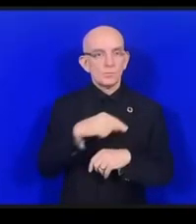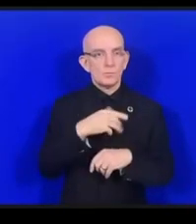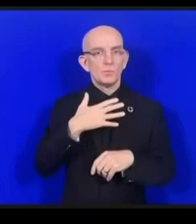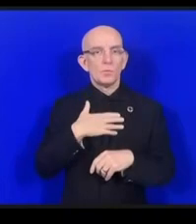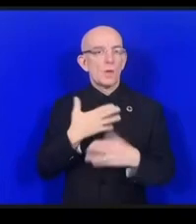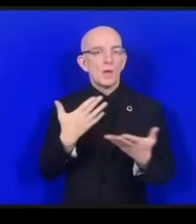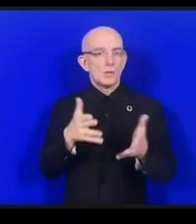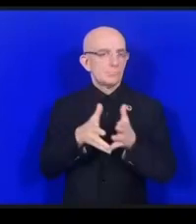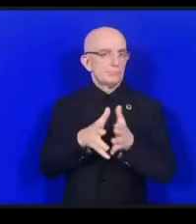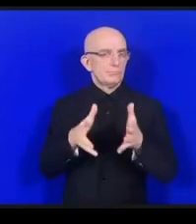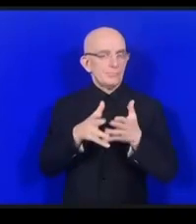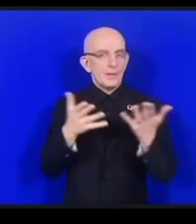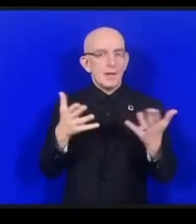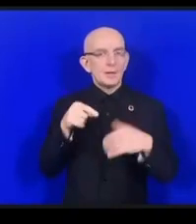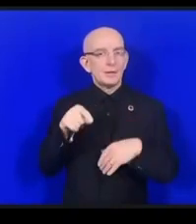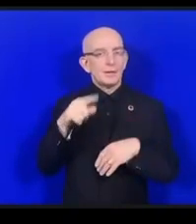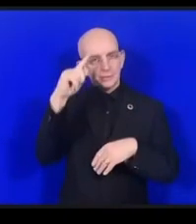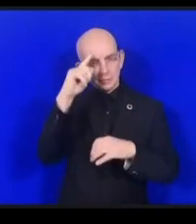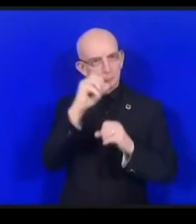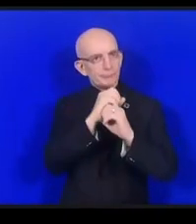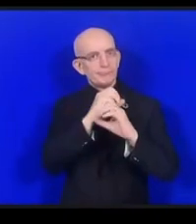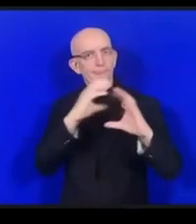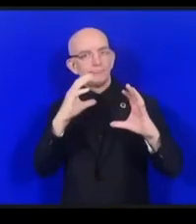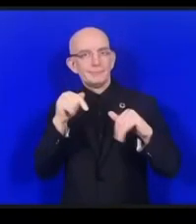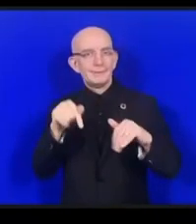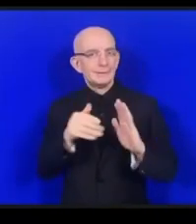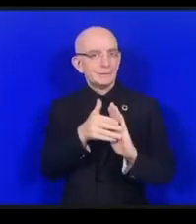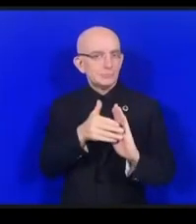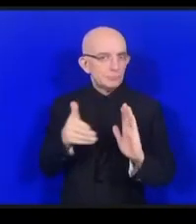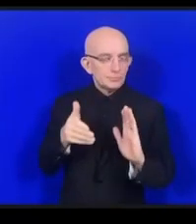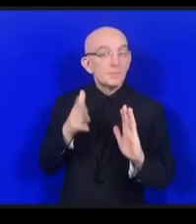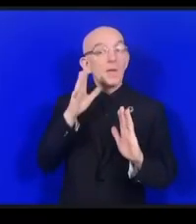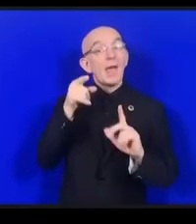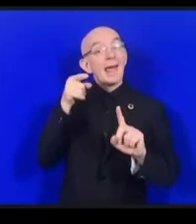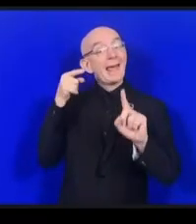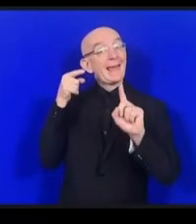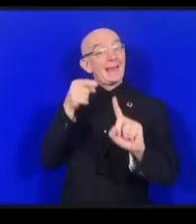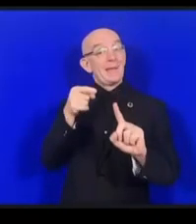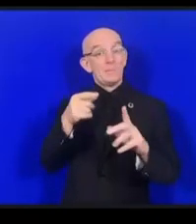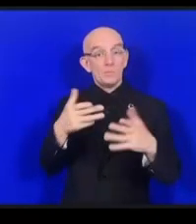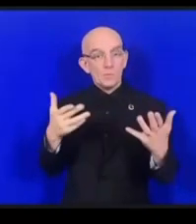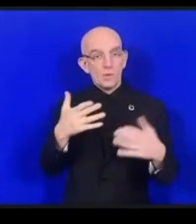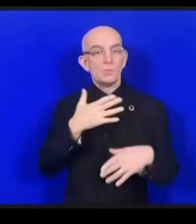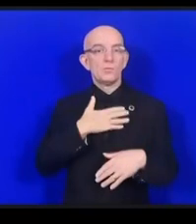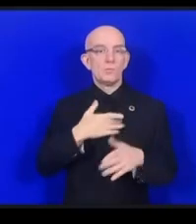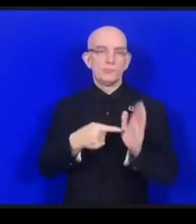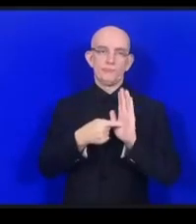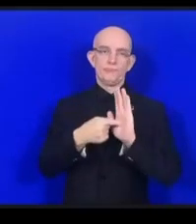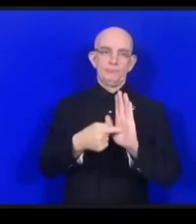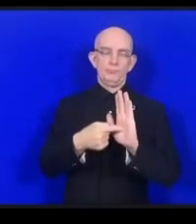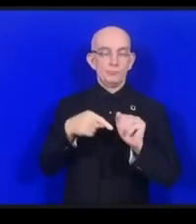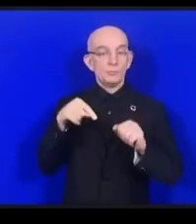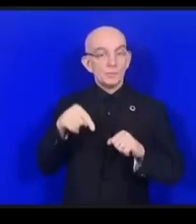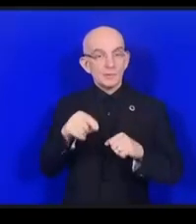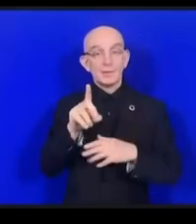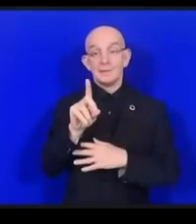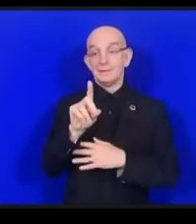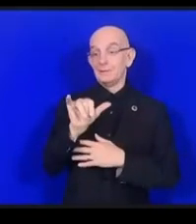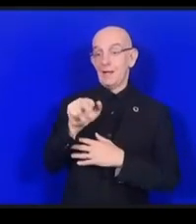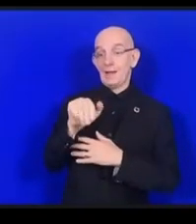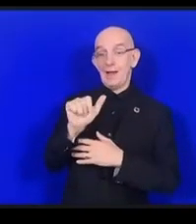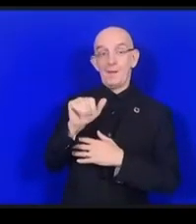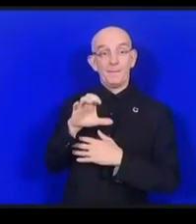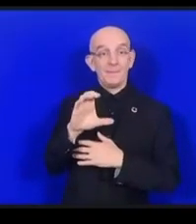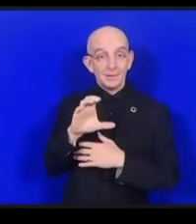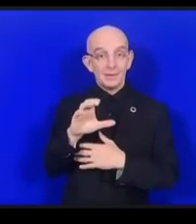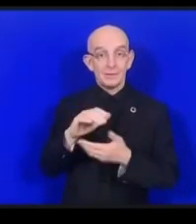ダイナミックコアリーションというのは集団的にIGFのメインのテーマに根系できるということを示すのが